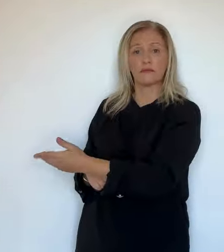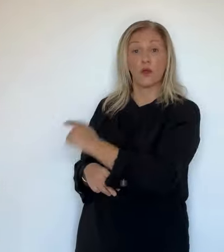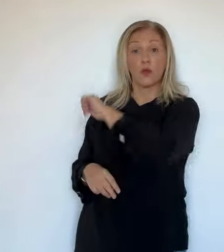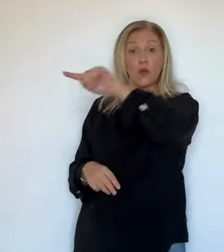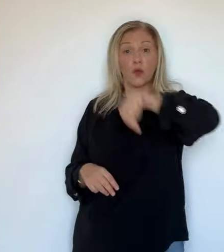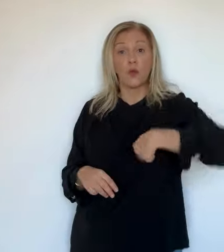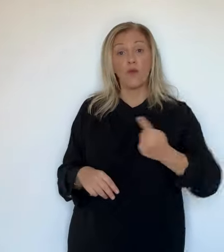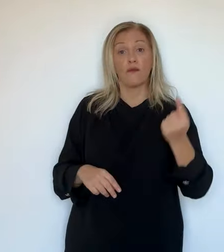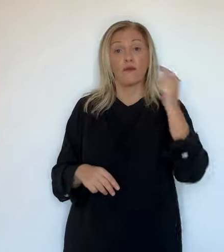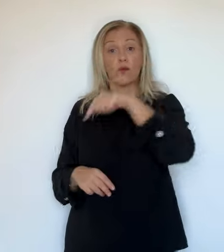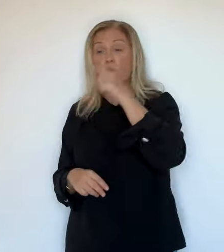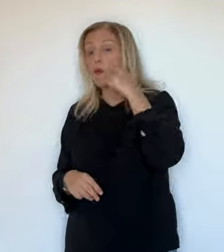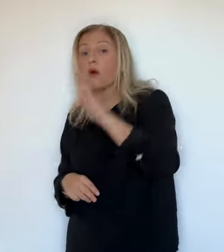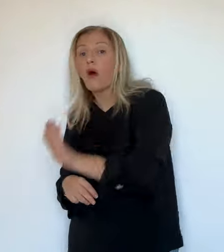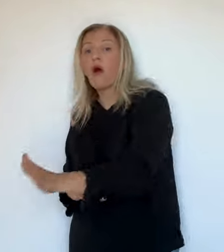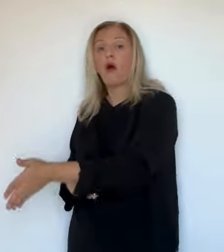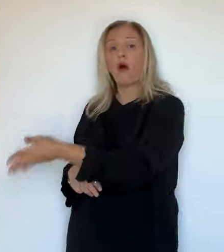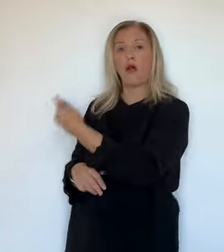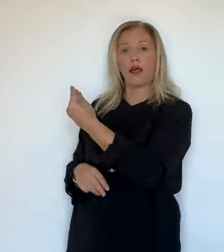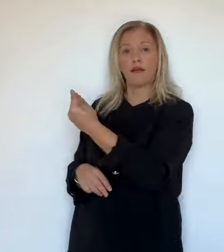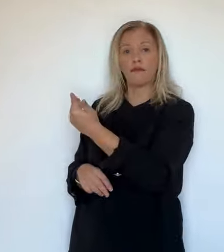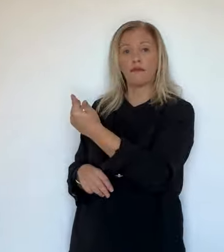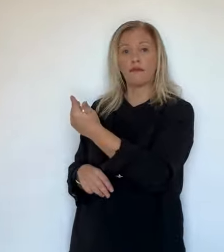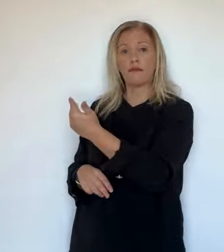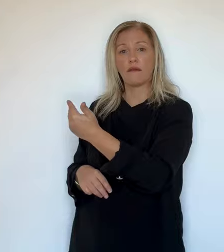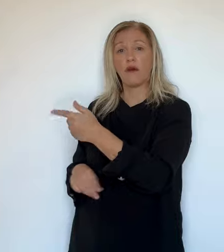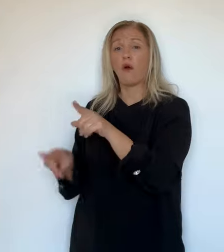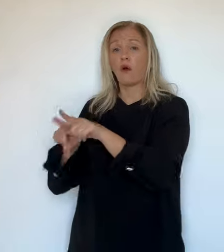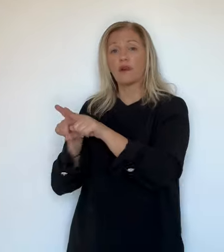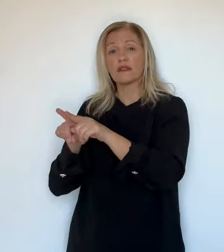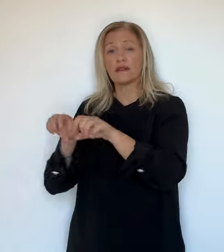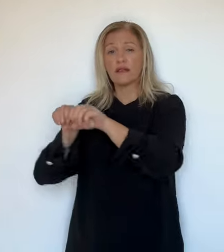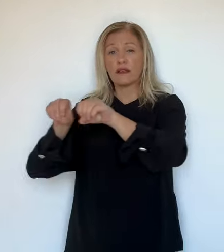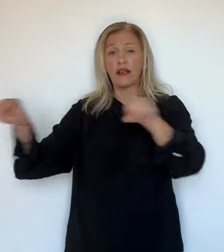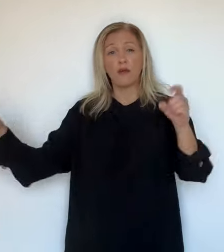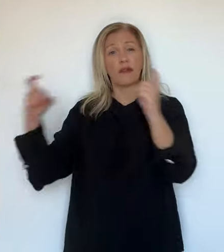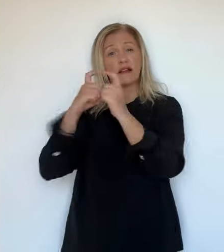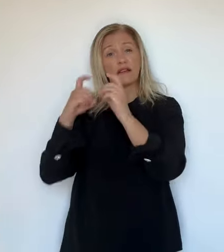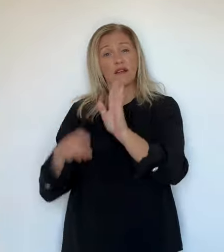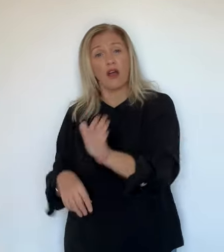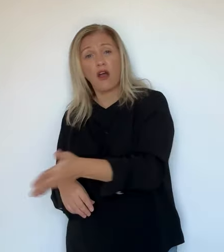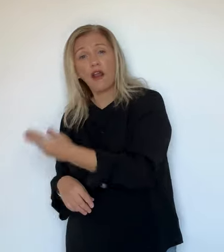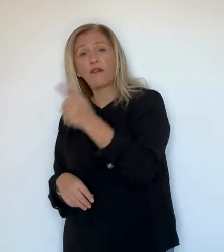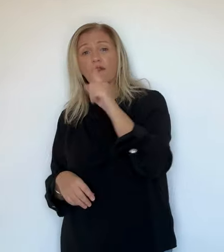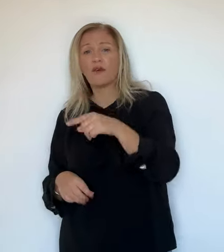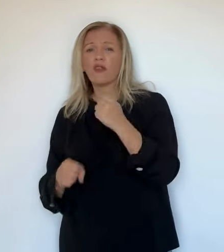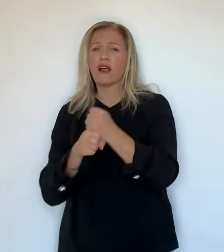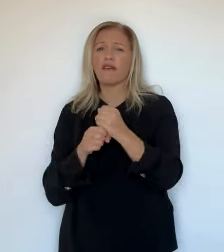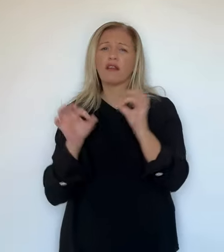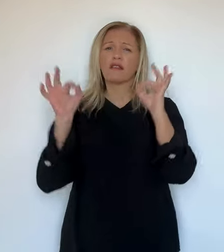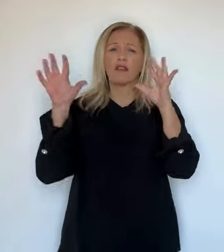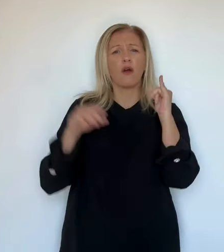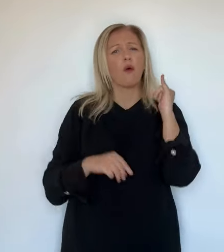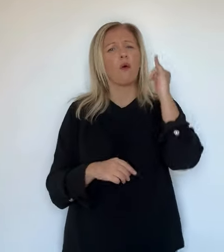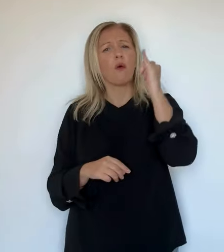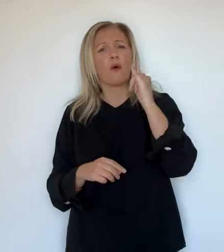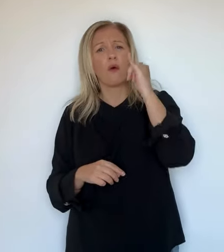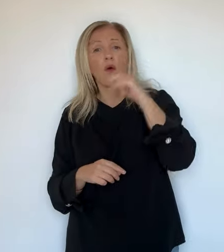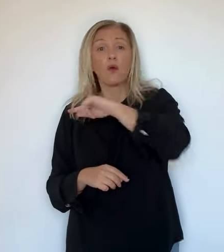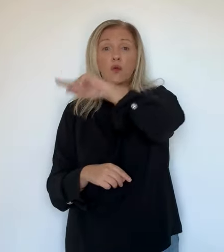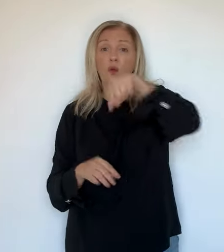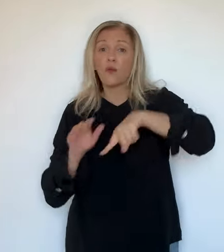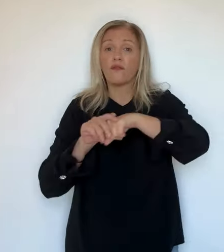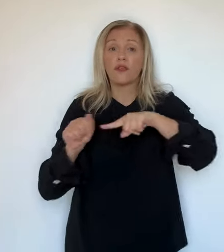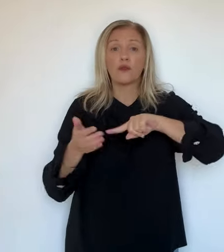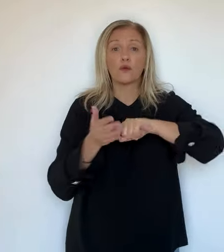a emporté le fil aussi, il un peu plus de travail. Donc voilà, on va essayer de rétablir la circulation plus vite. Avec cette intervention, pas de répercussions dans les foyers.